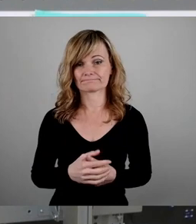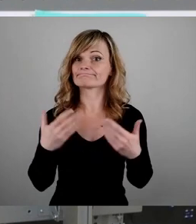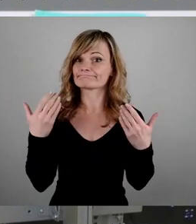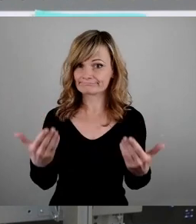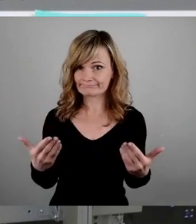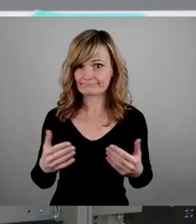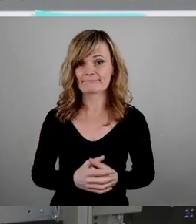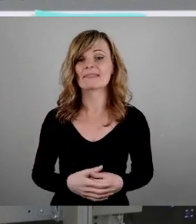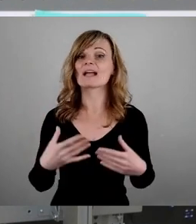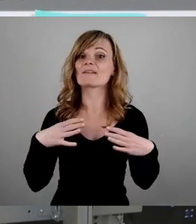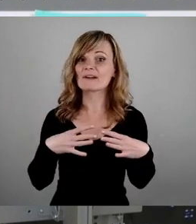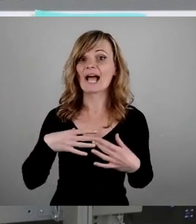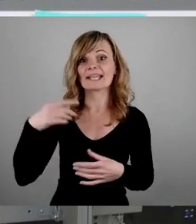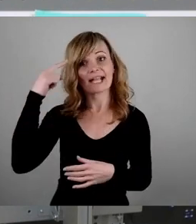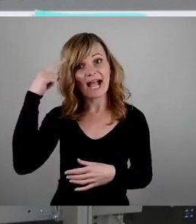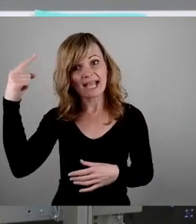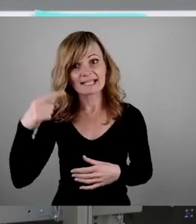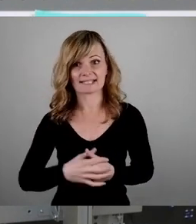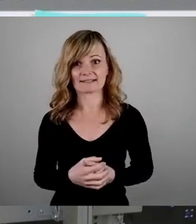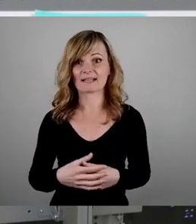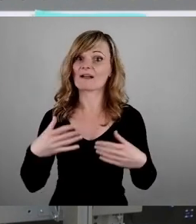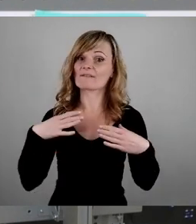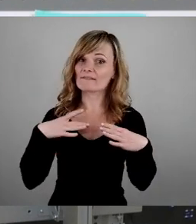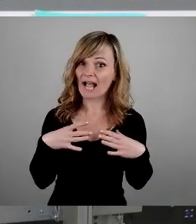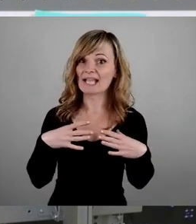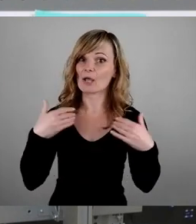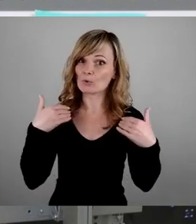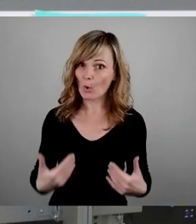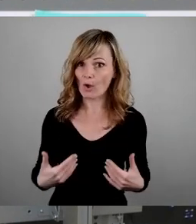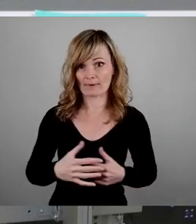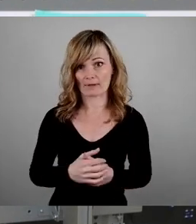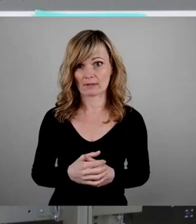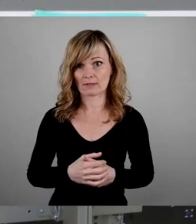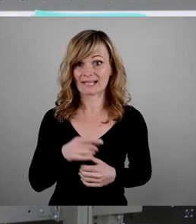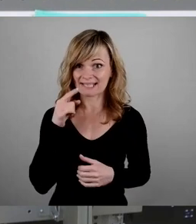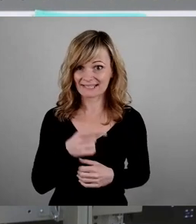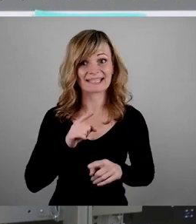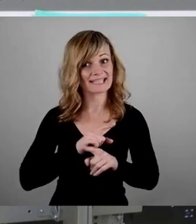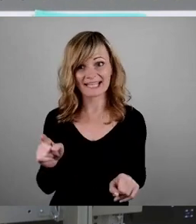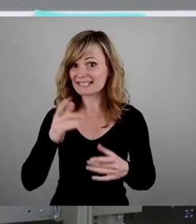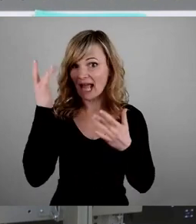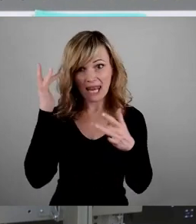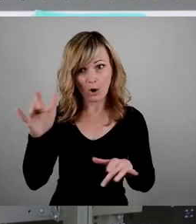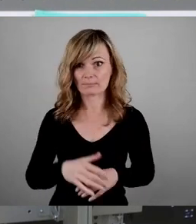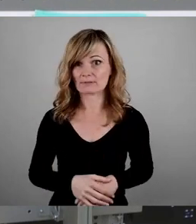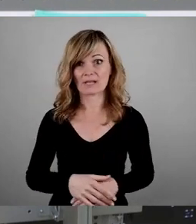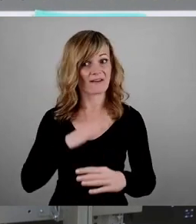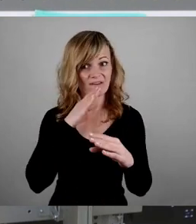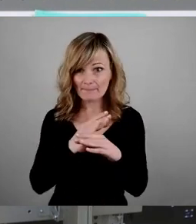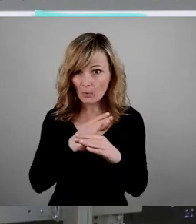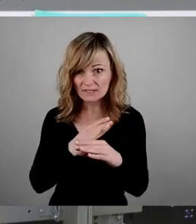freie Geist und der freie Körper nicht erlaubt sind, da wo sie verboten sind, da gibt es keine FKK